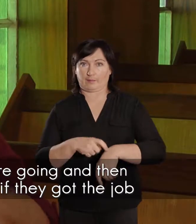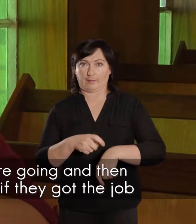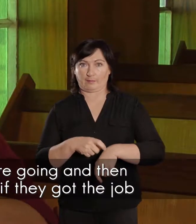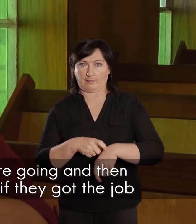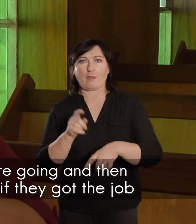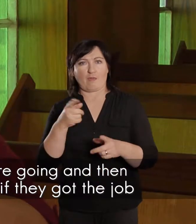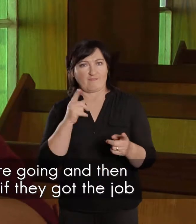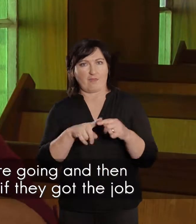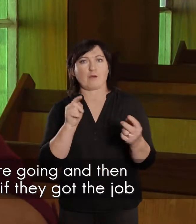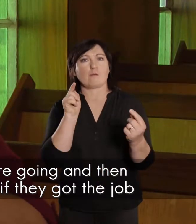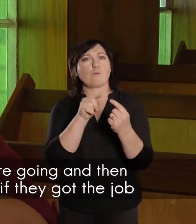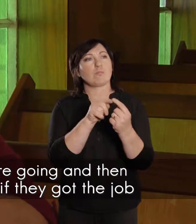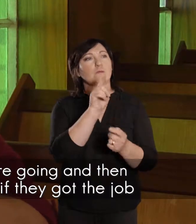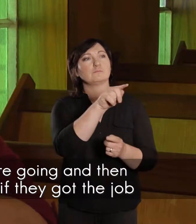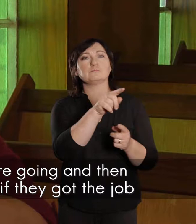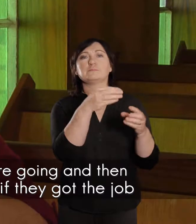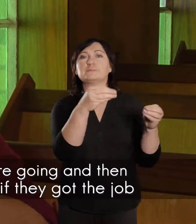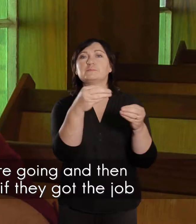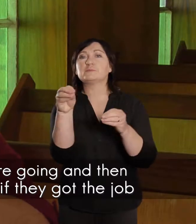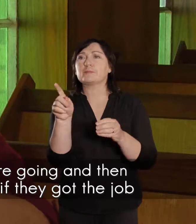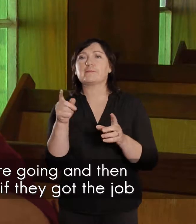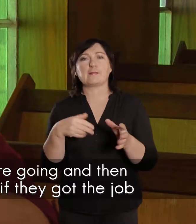Dominie gegaan, en Dominie het gaan seker maak,